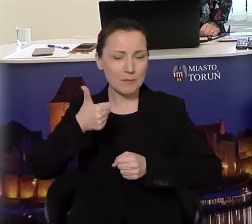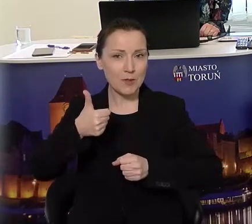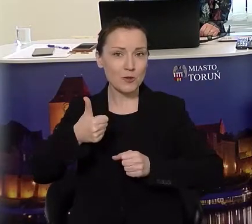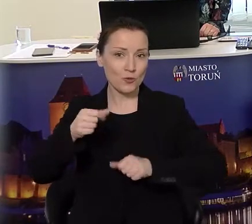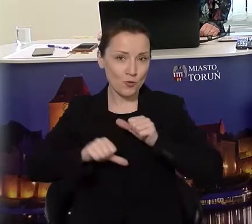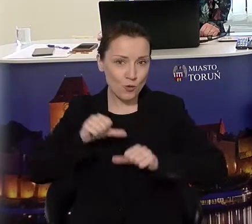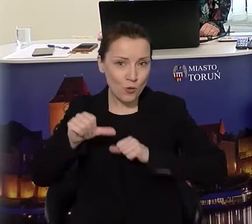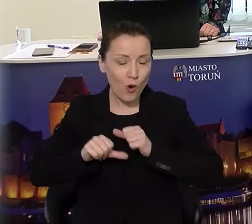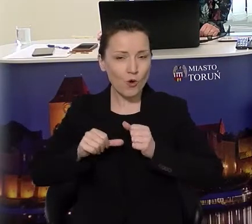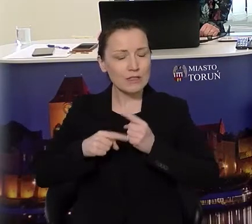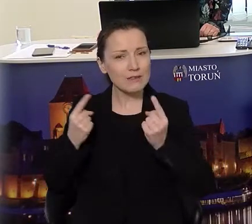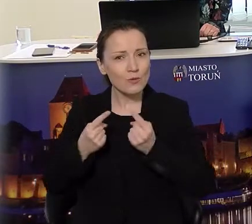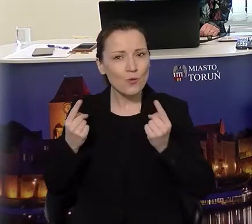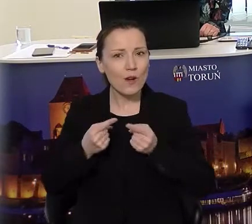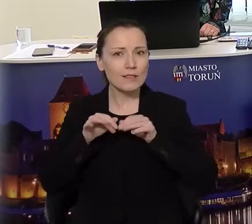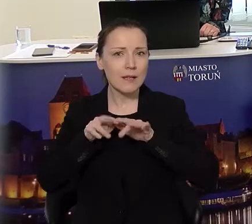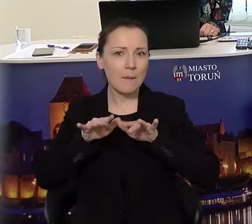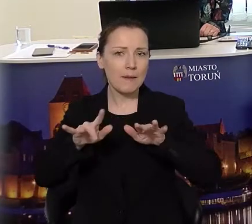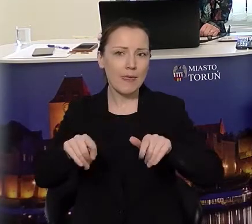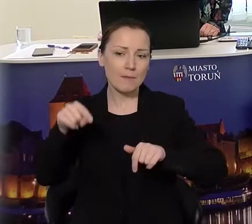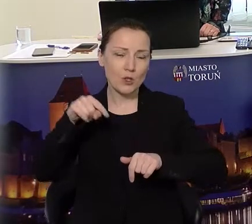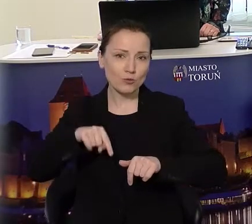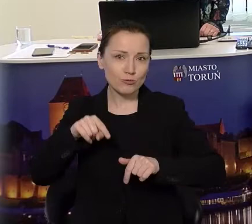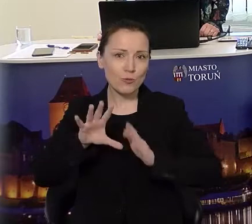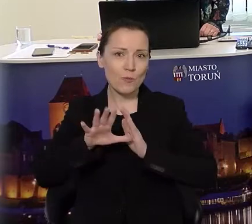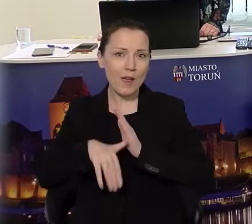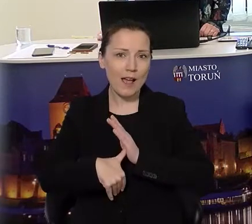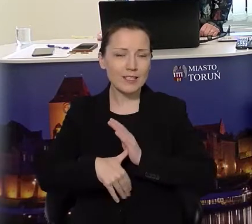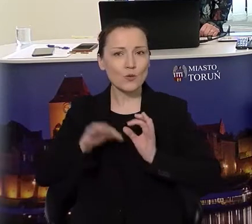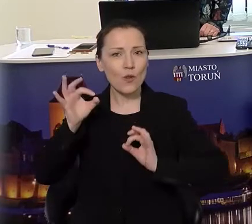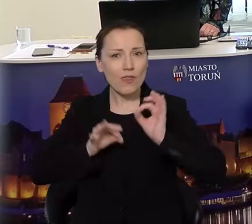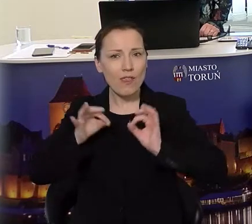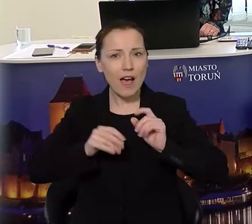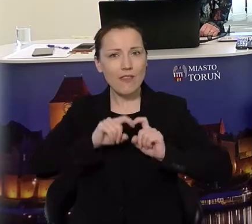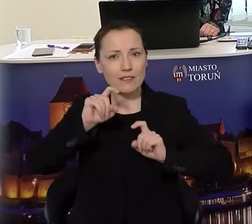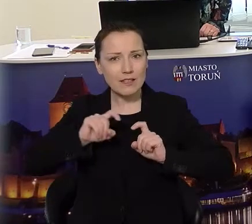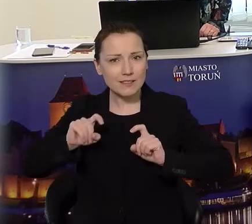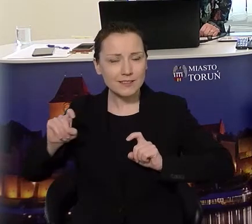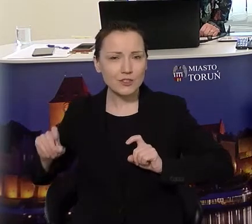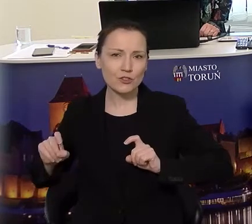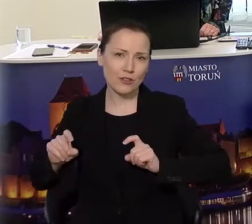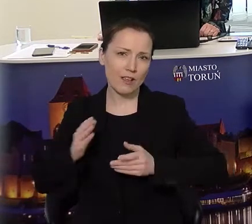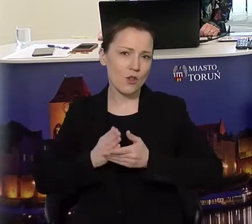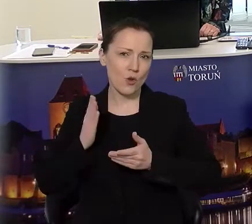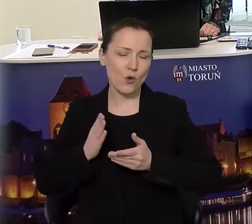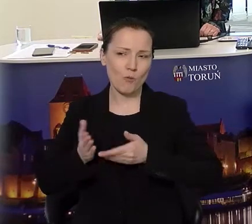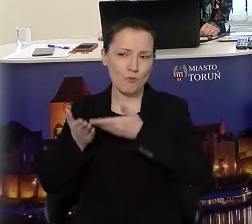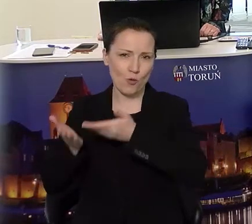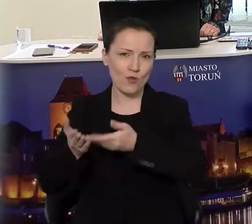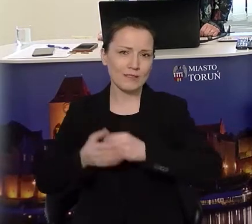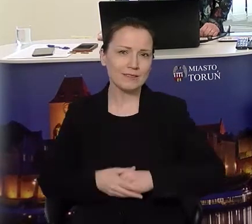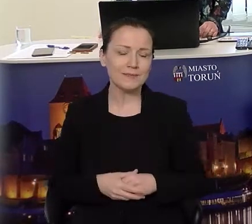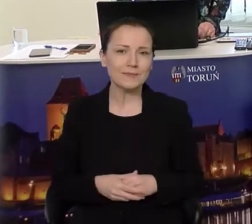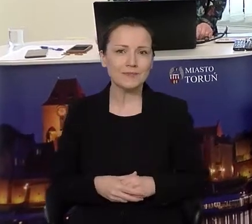sytuację epidemiczną w naszym mieście. Dane statystyczne, ale nie tylko. Bardzo proszę, panie prezydencie, o